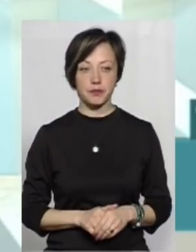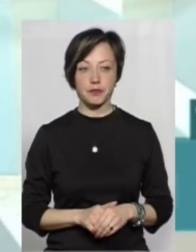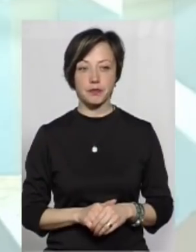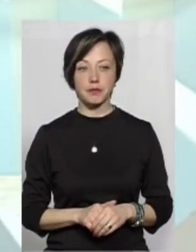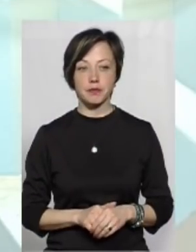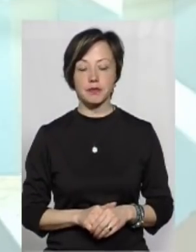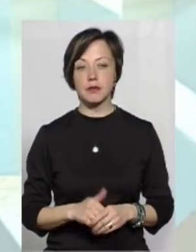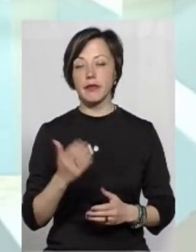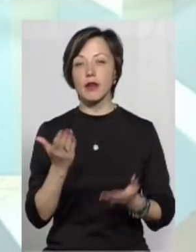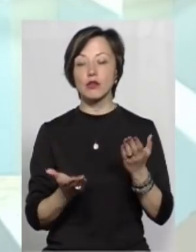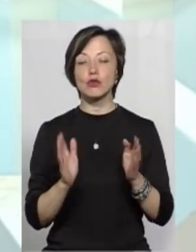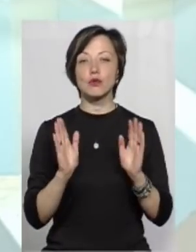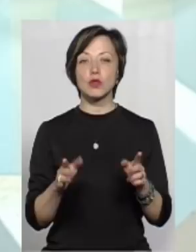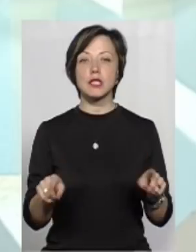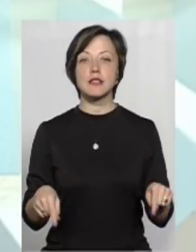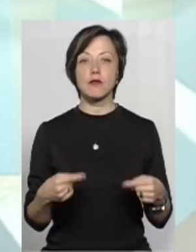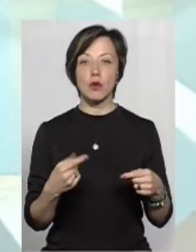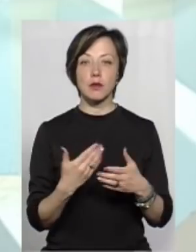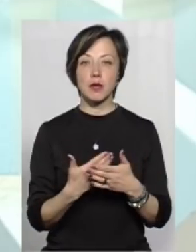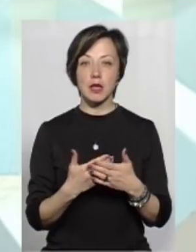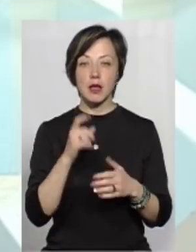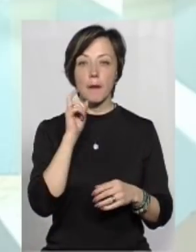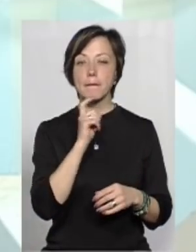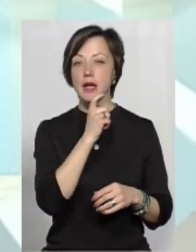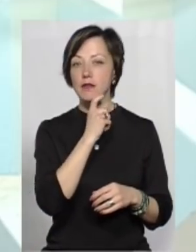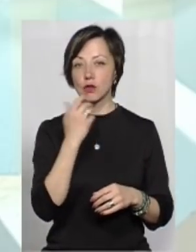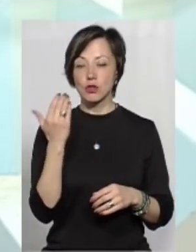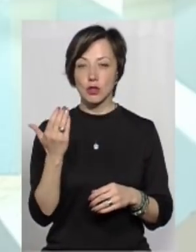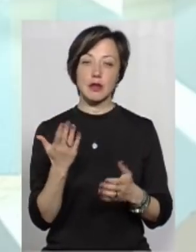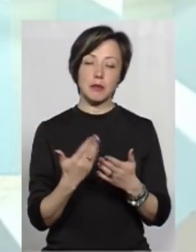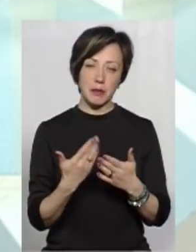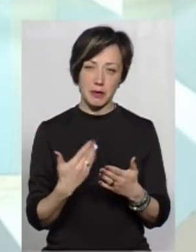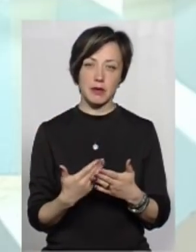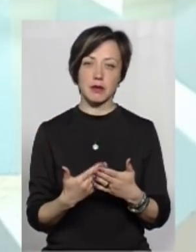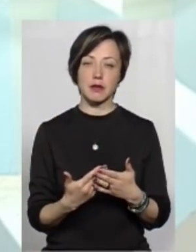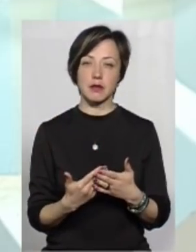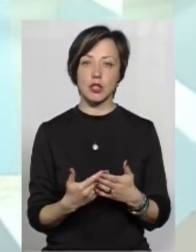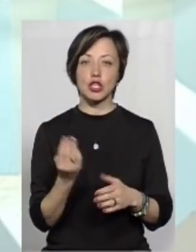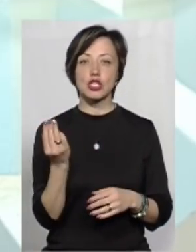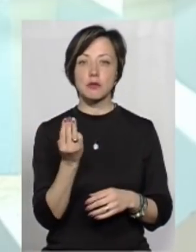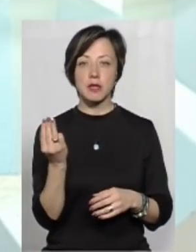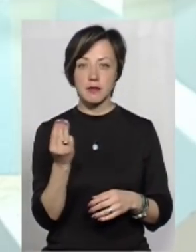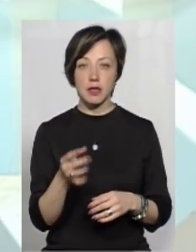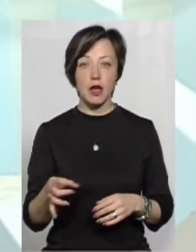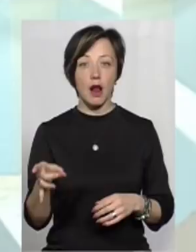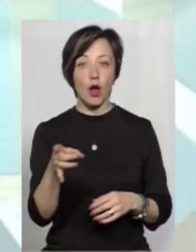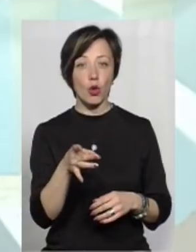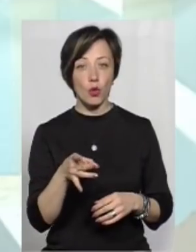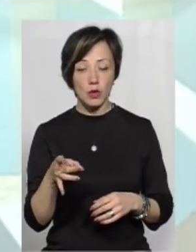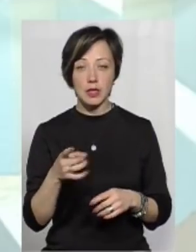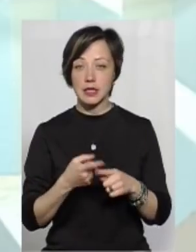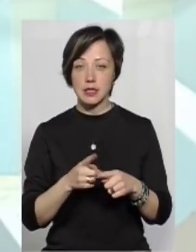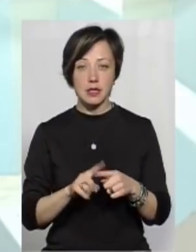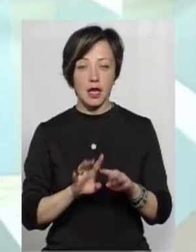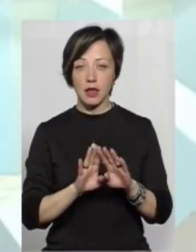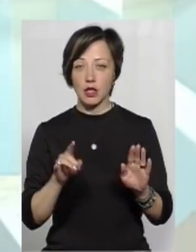буде створено там на півночі умовно, знову таки, умовно, Шепетівський район, то